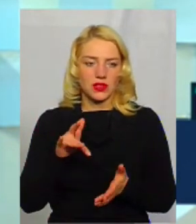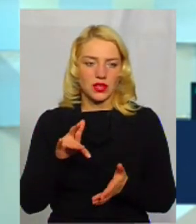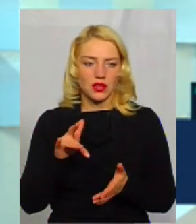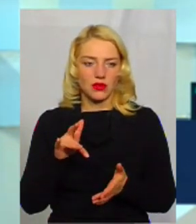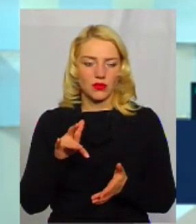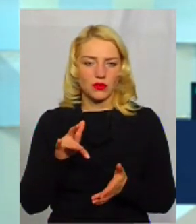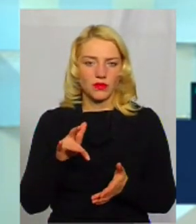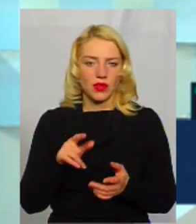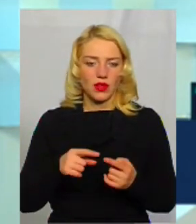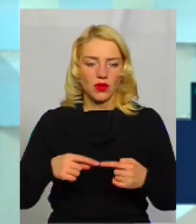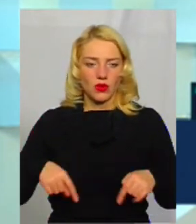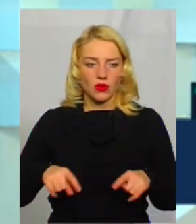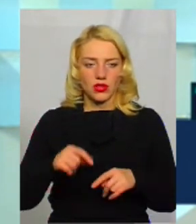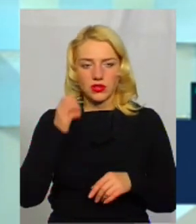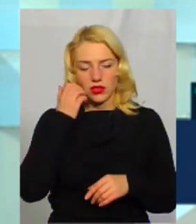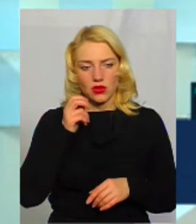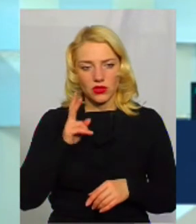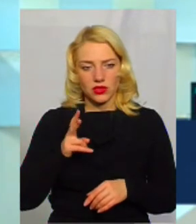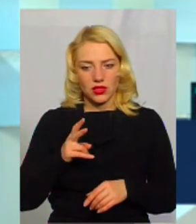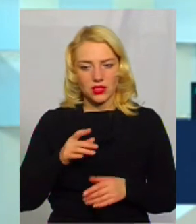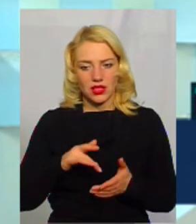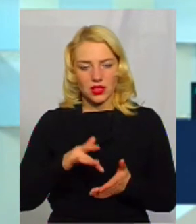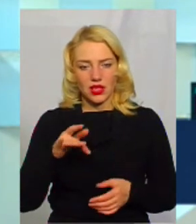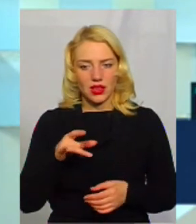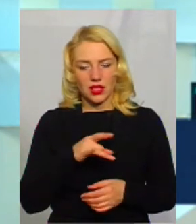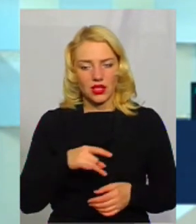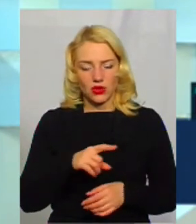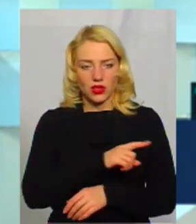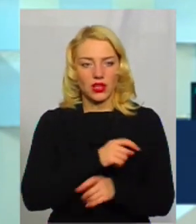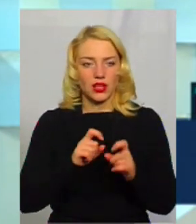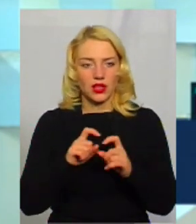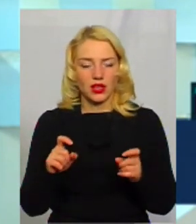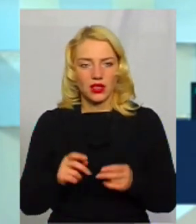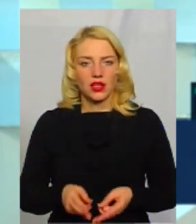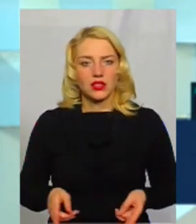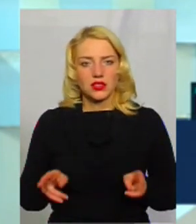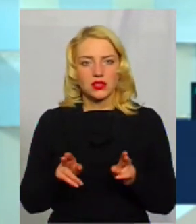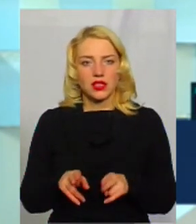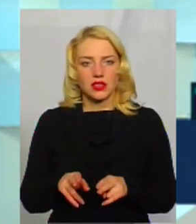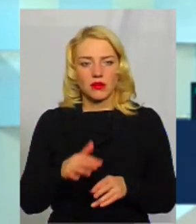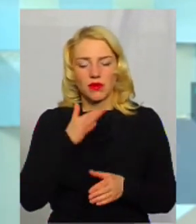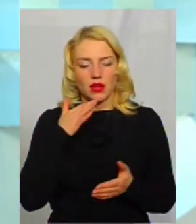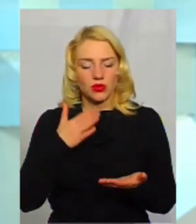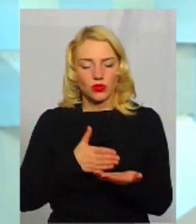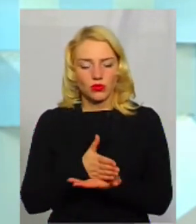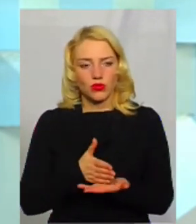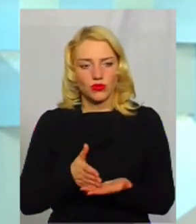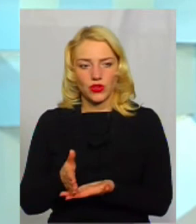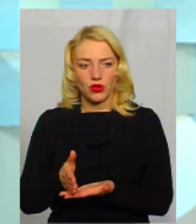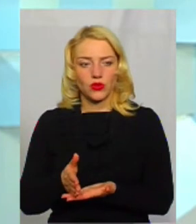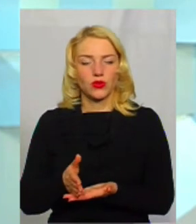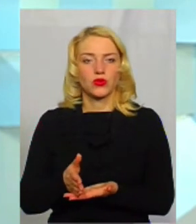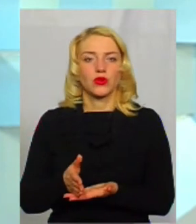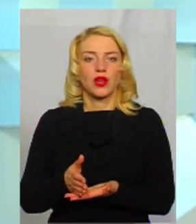окрузі Староконстантинівська Центральна районна лікарня лишилась багатопрофільною лікарнею